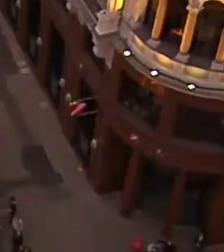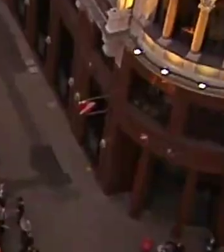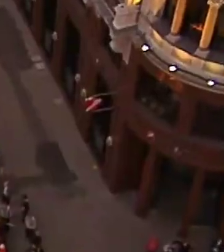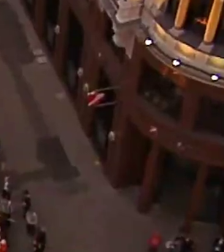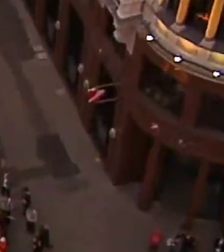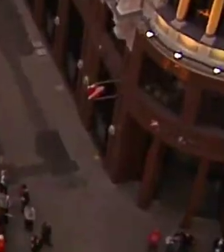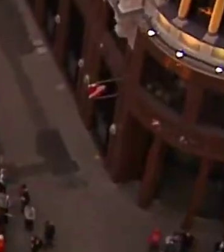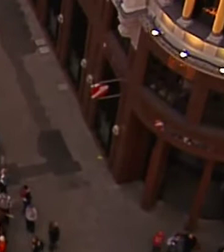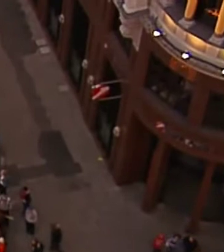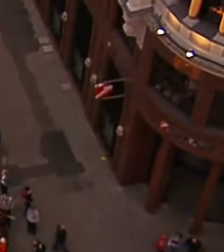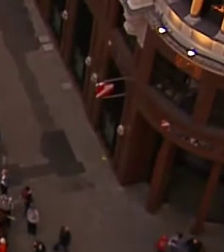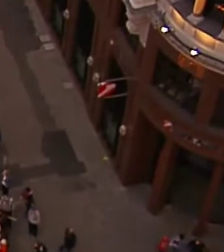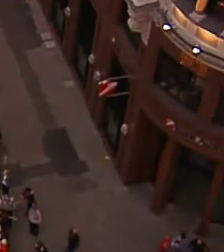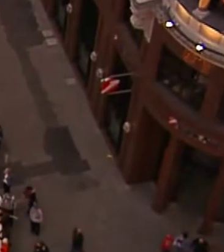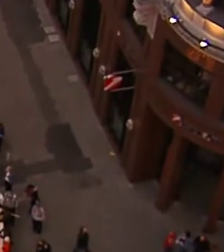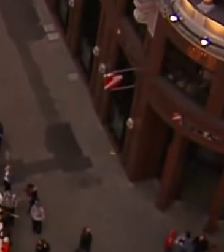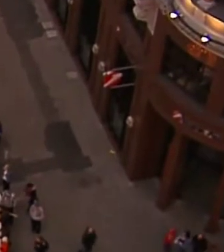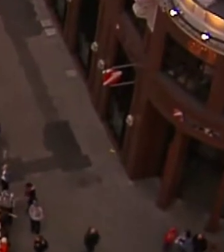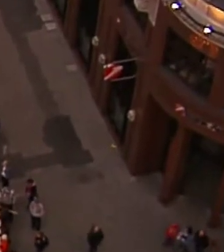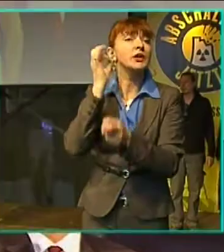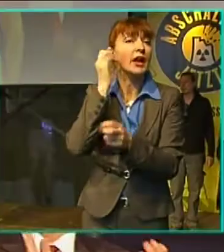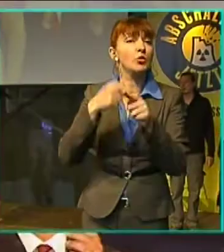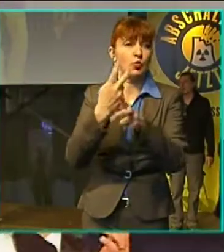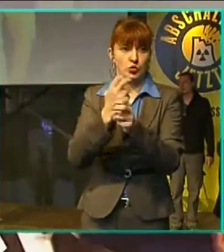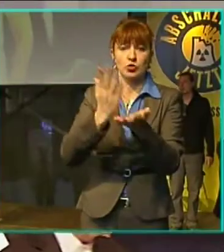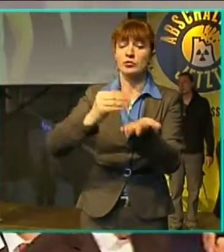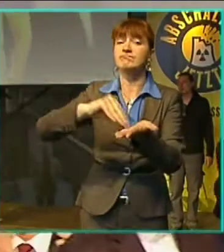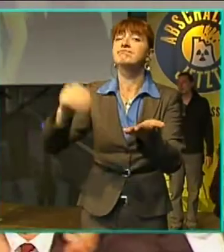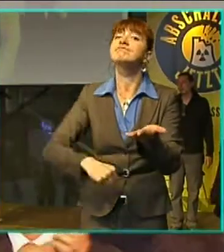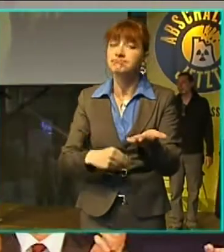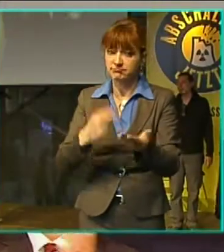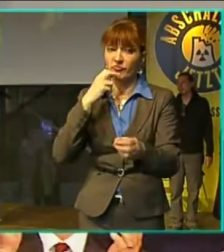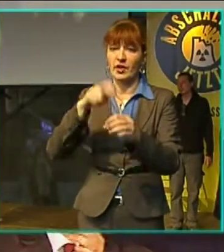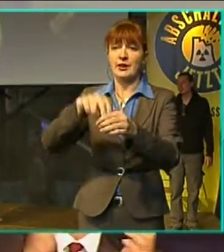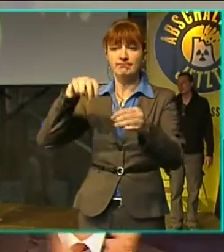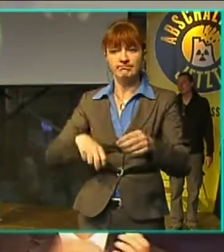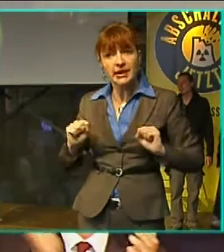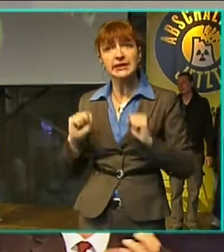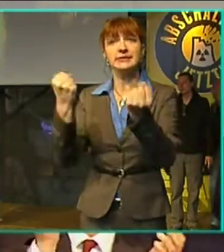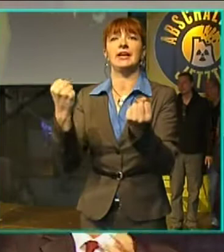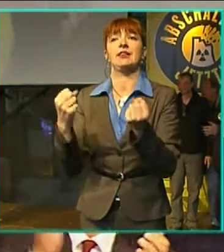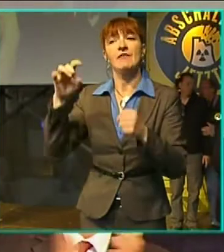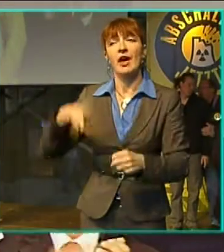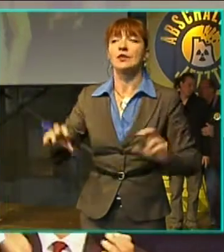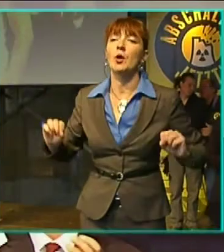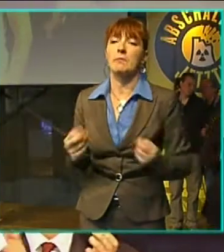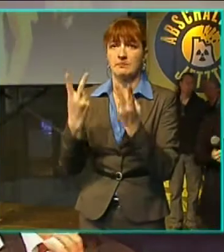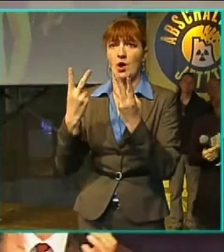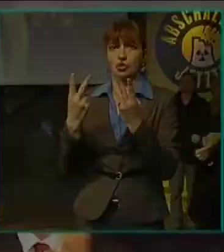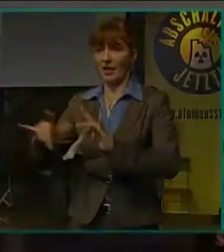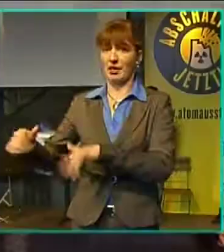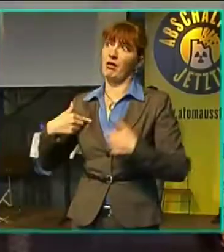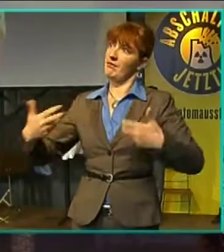Mehr als eine halbe Million Österreicherinnen und Österreicher haben inzwischen die Initiative zum Atomausstieg unterzeichnet.